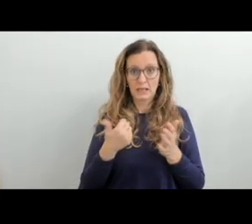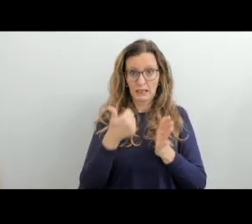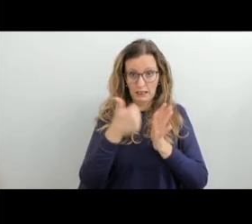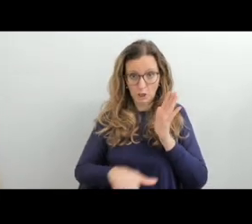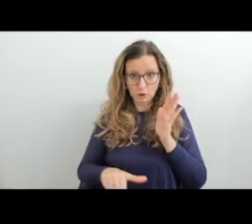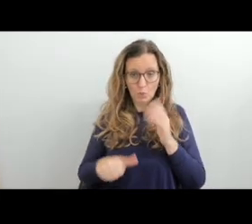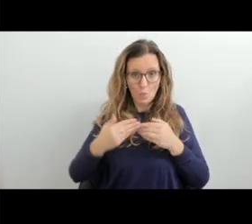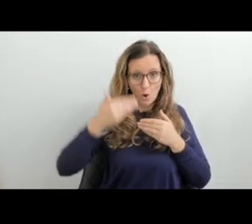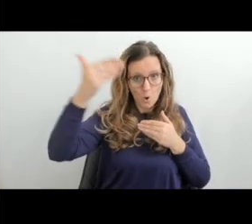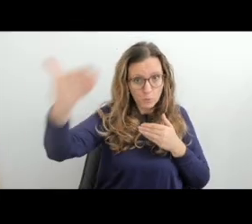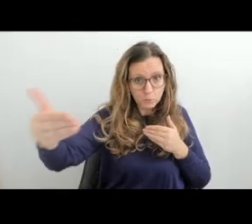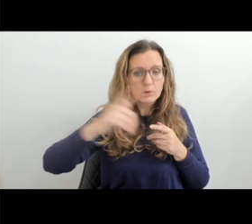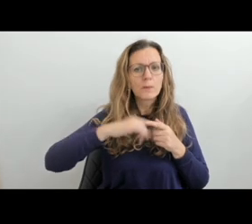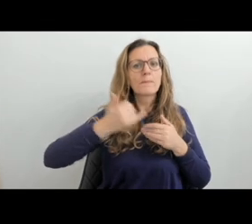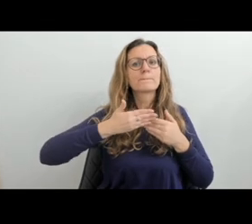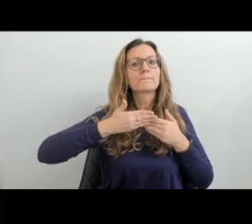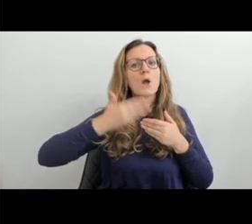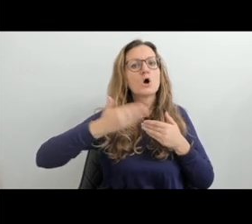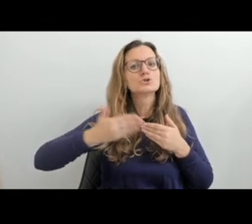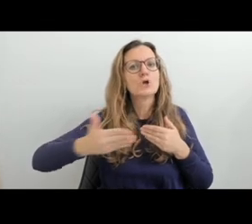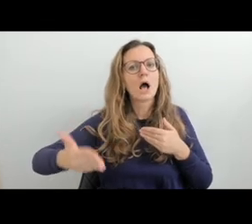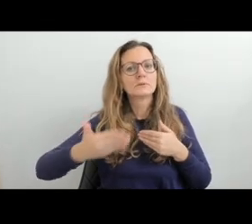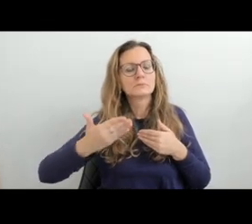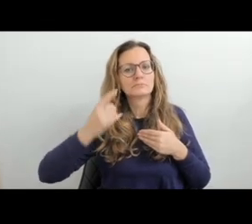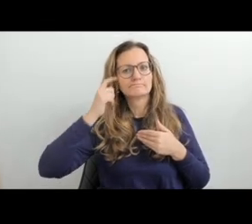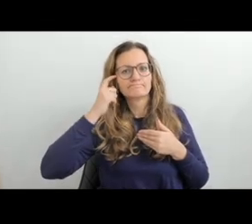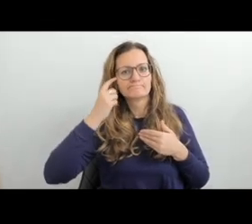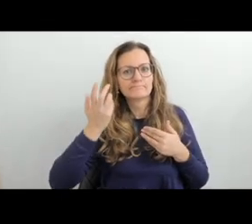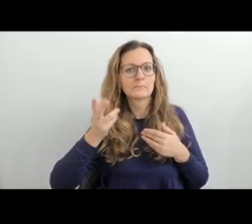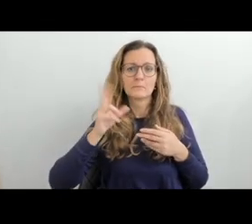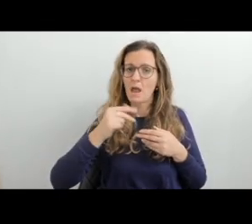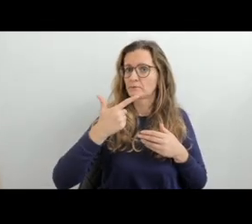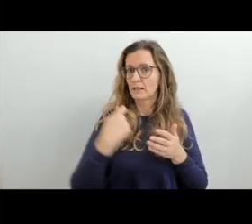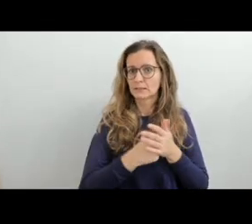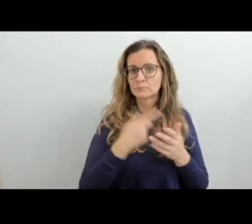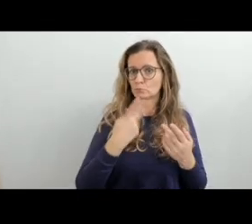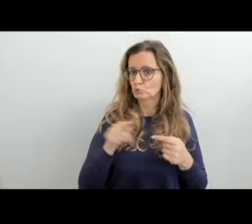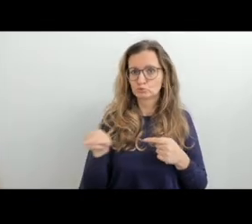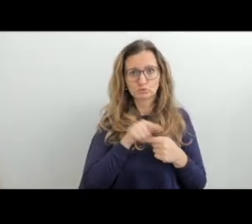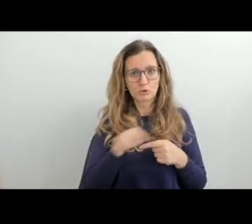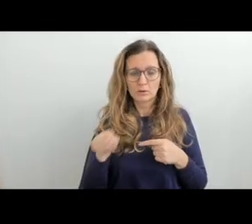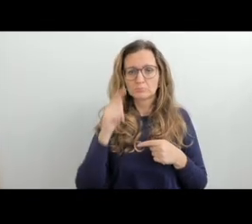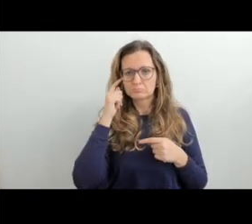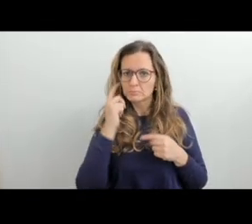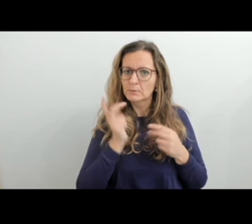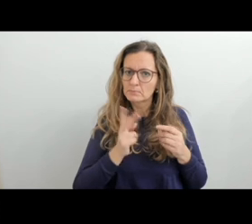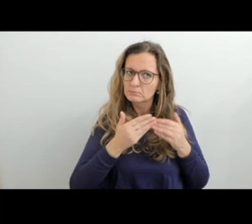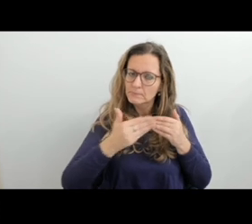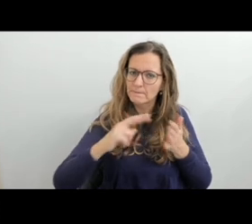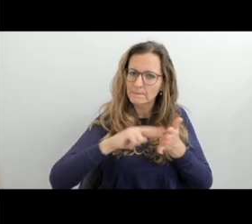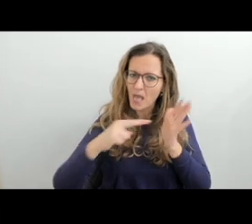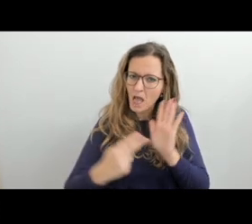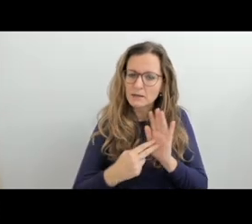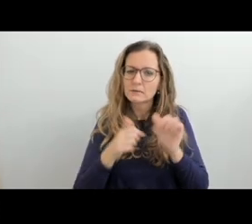Často učitelé přemýšlejí nad tím, zda udělat jeden test souhrný za pololetí nebo testovat pravidelně.